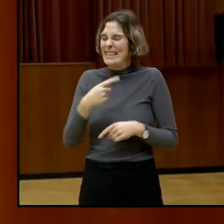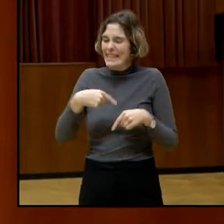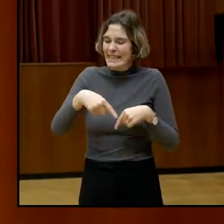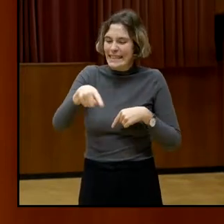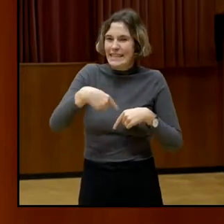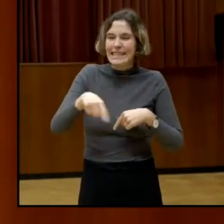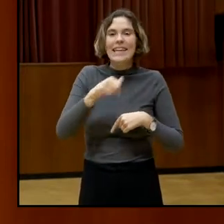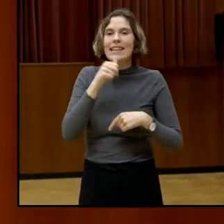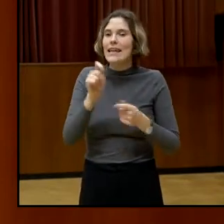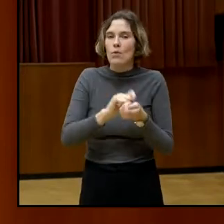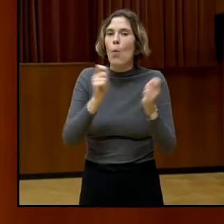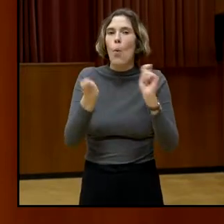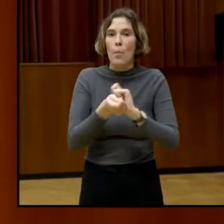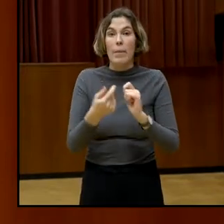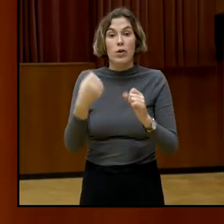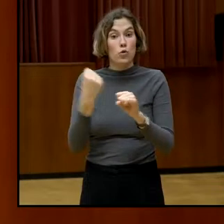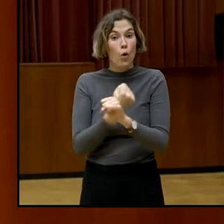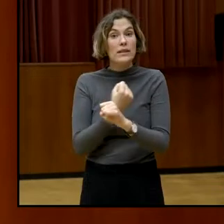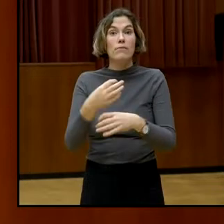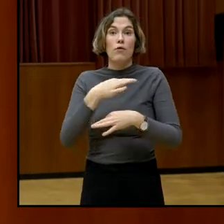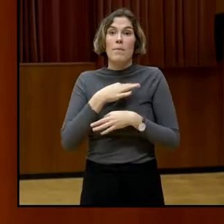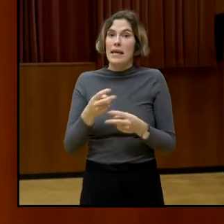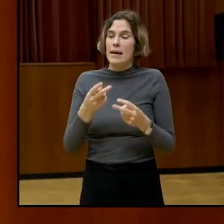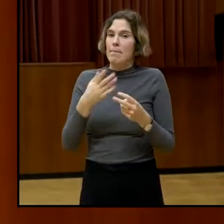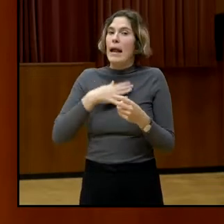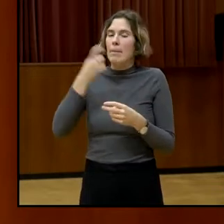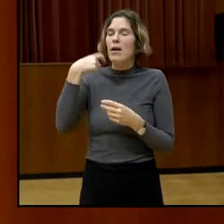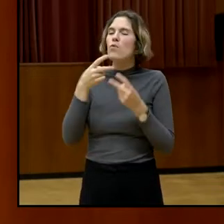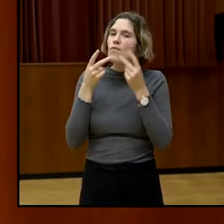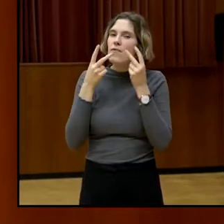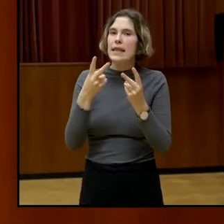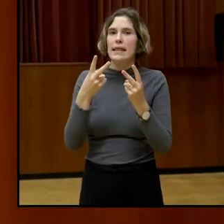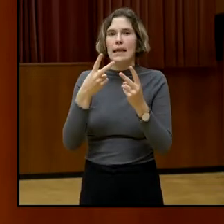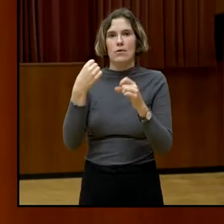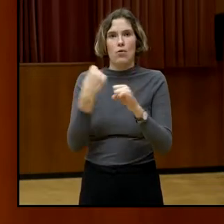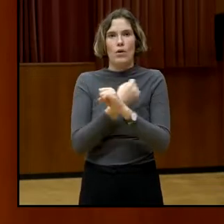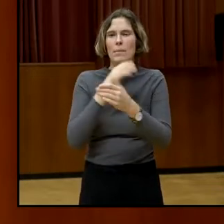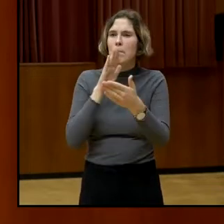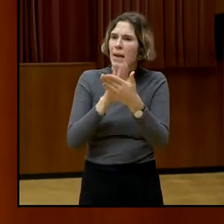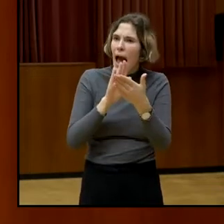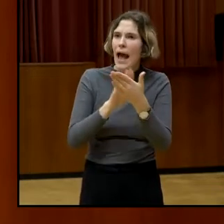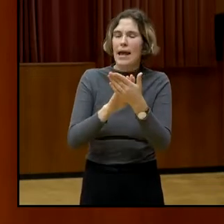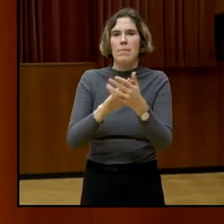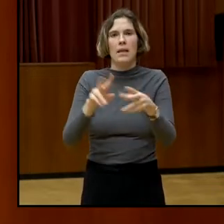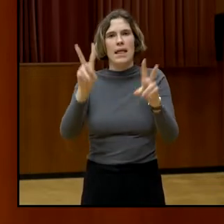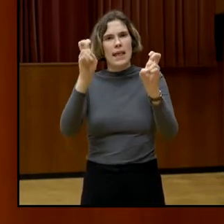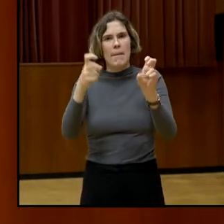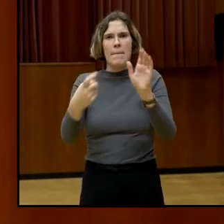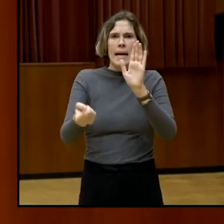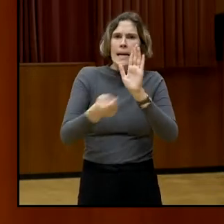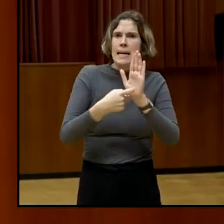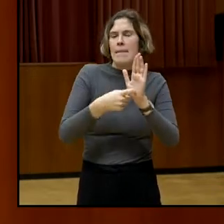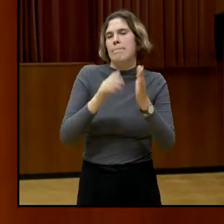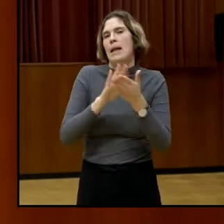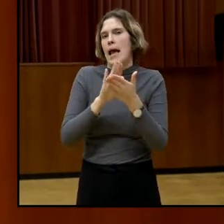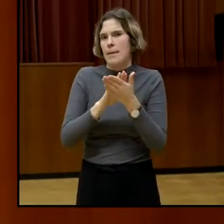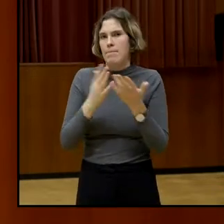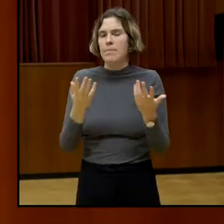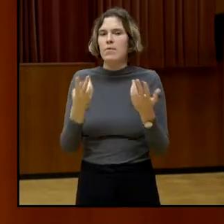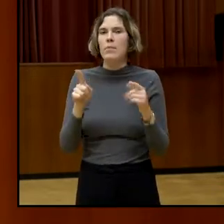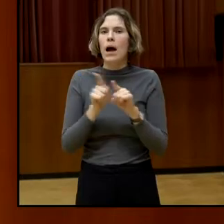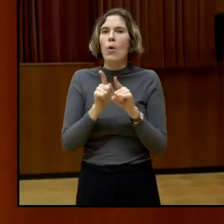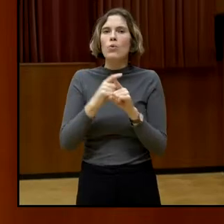sozusagen es zu thematisieren, es zu thematisieren und es zu thematisieren, weil es einfach dann doch, es trinkt,